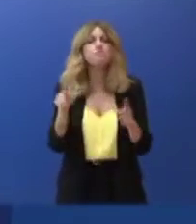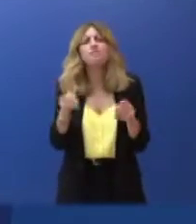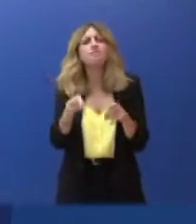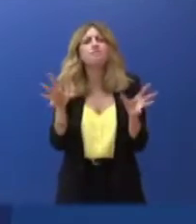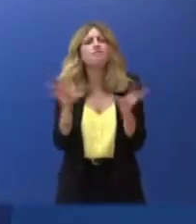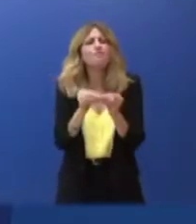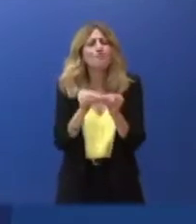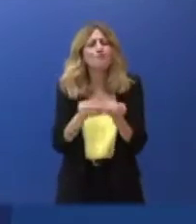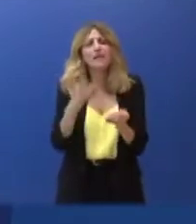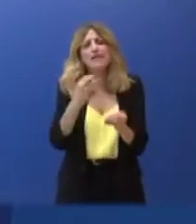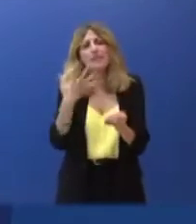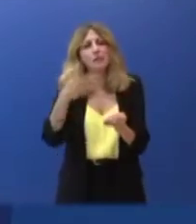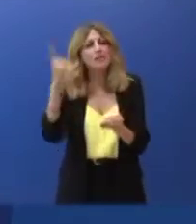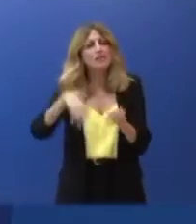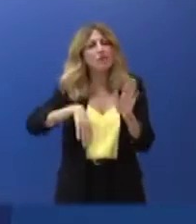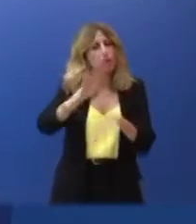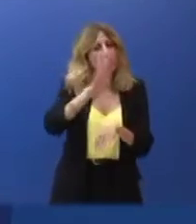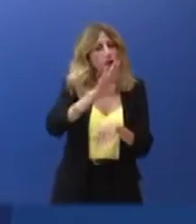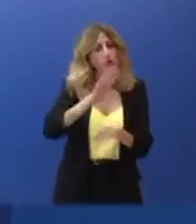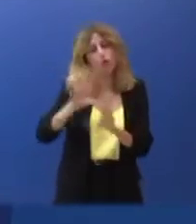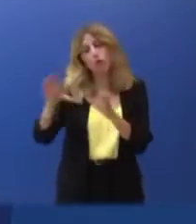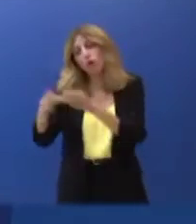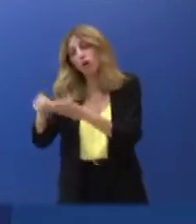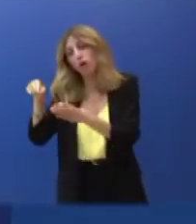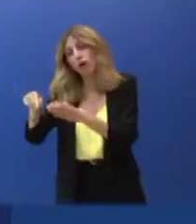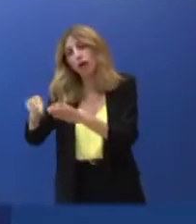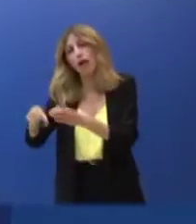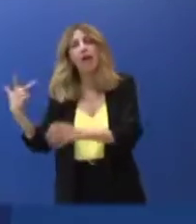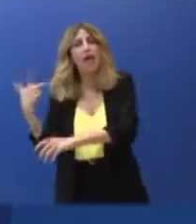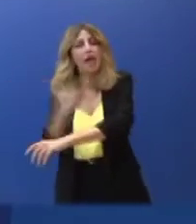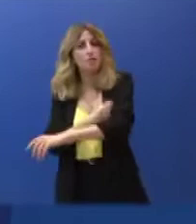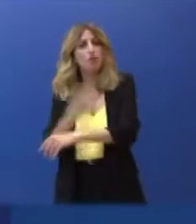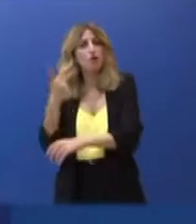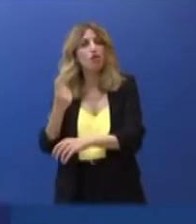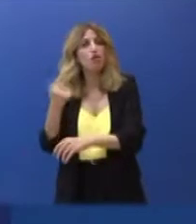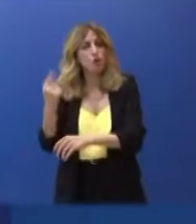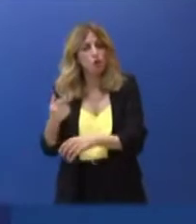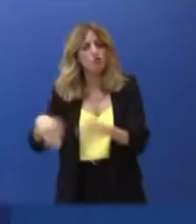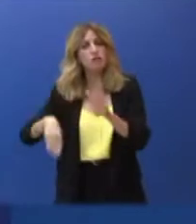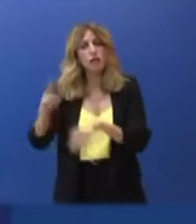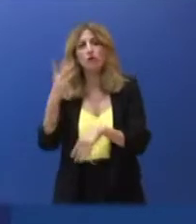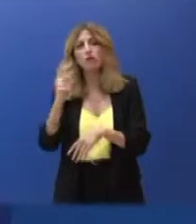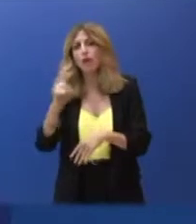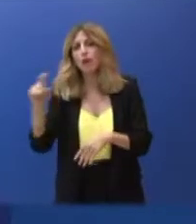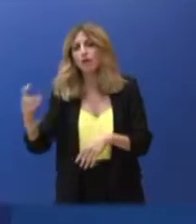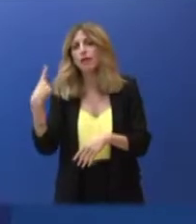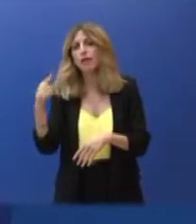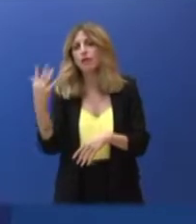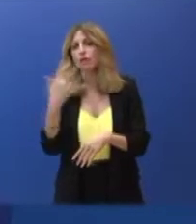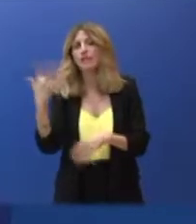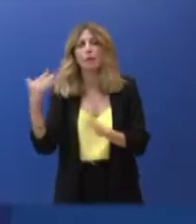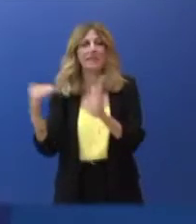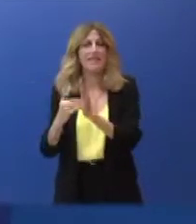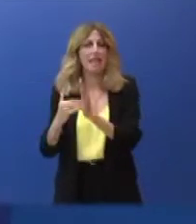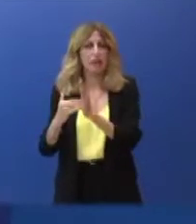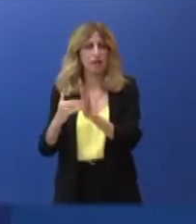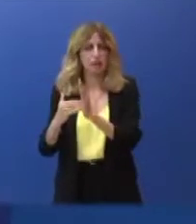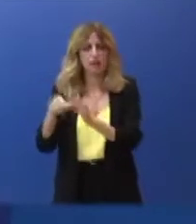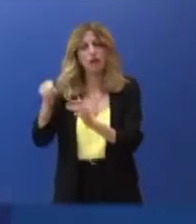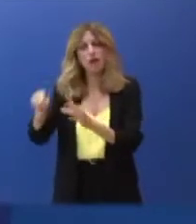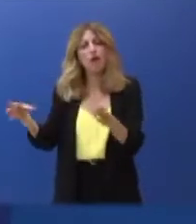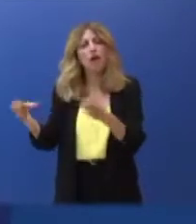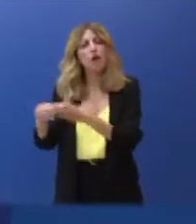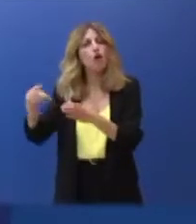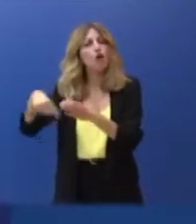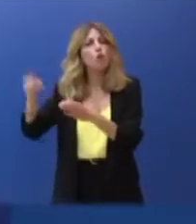35%, ενώ έχουν ολοκληρώσει τον εμβολιασμό τους περισσότερο από 2.155.000, ποσοστό πάνω